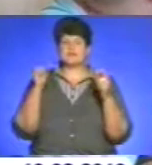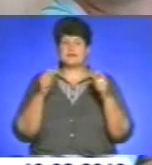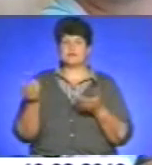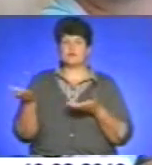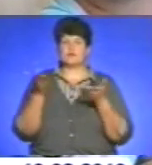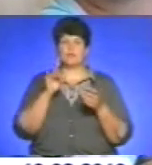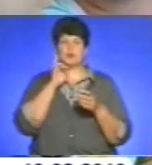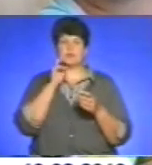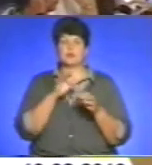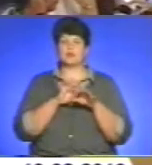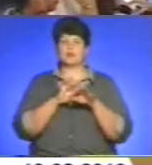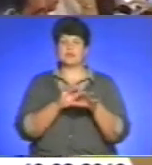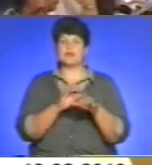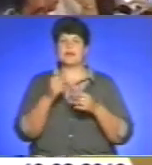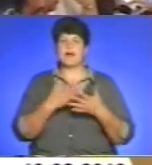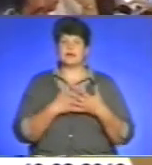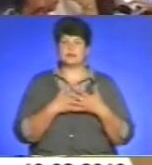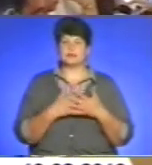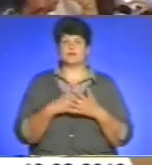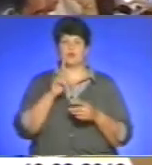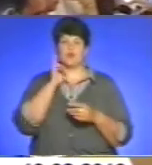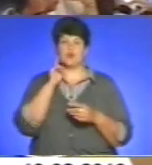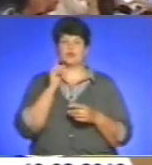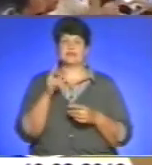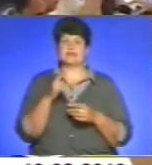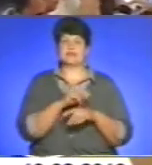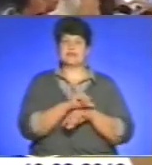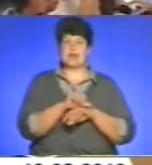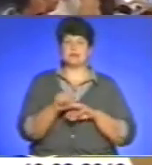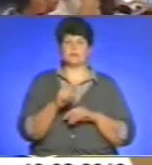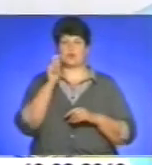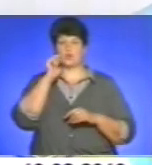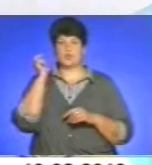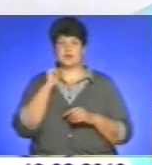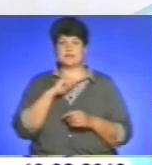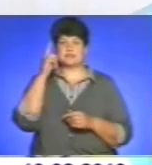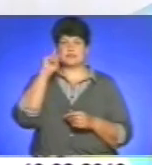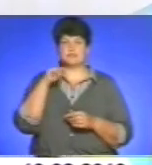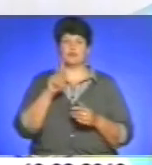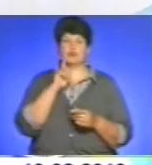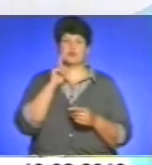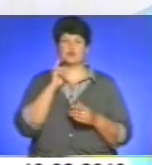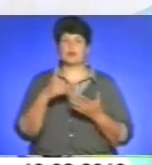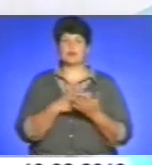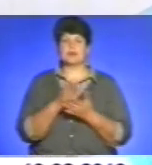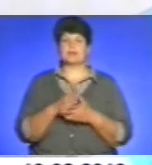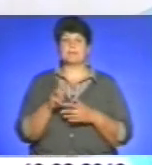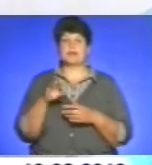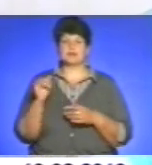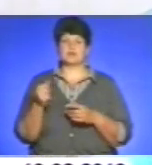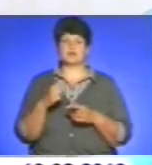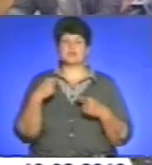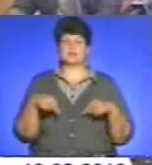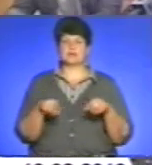молодих провідників і активну молодіаспори та України, знавців молодіжної політики, менеджерів і організаторів молодіжних